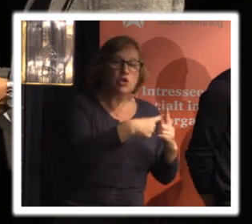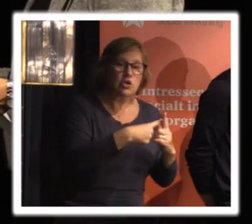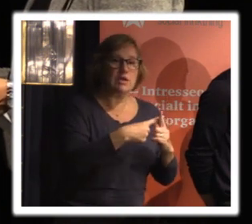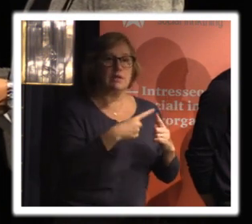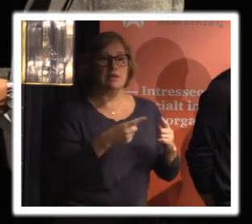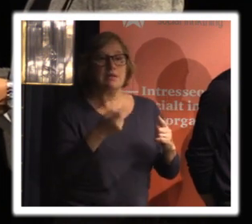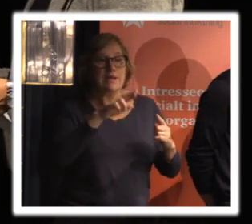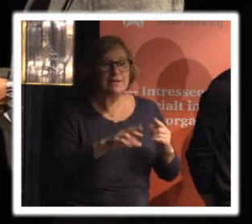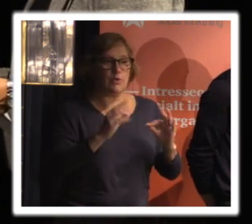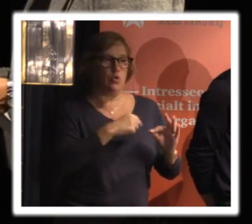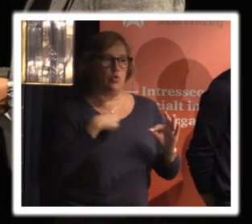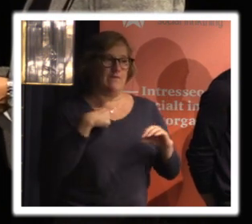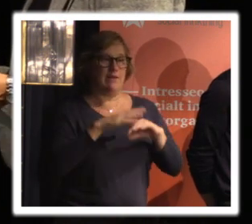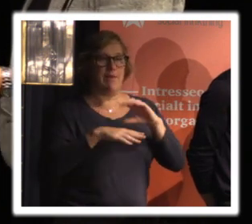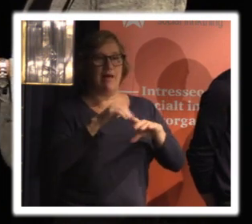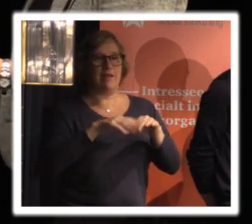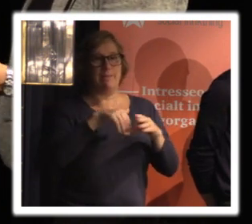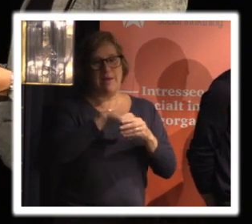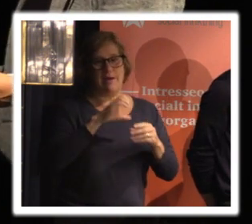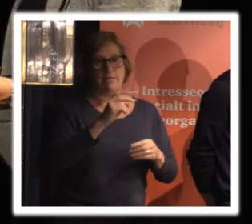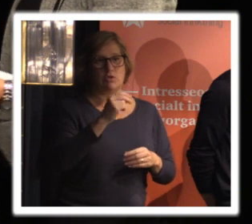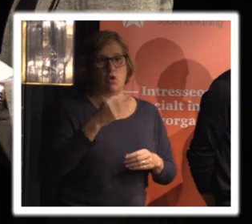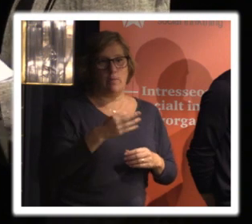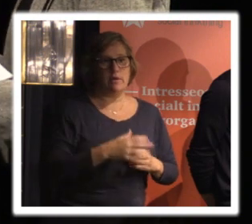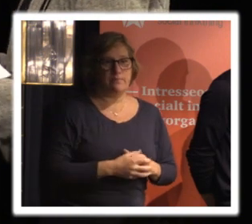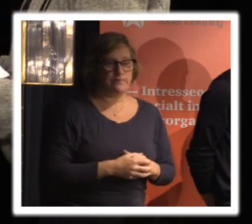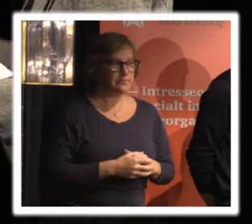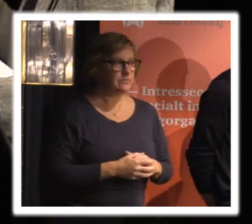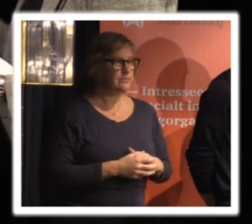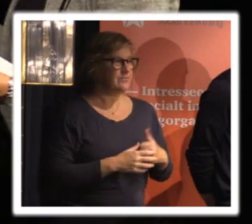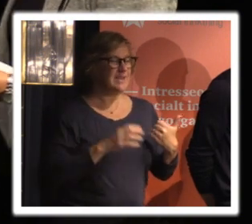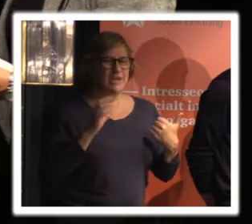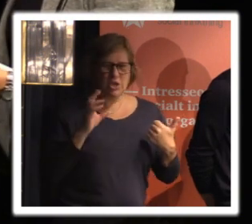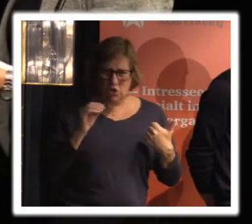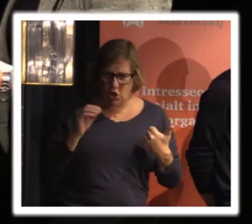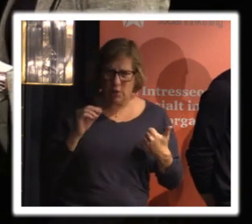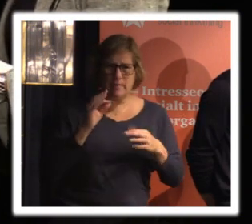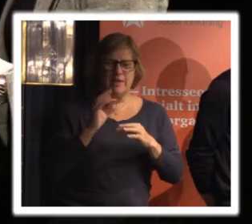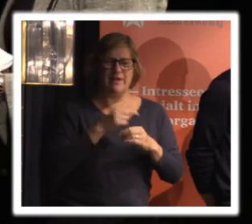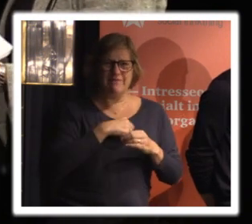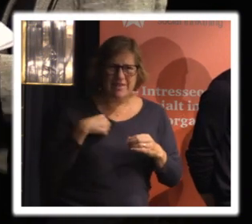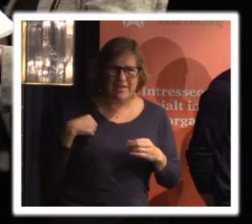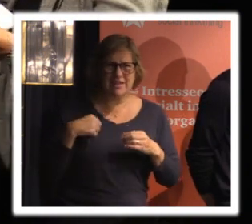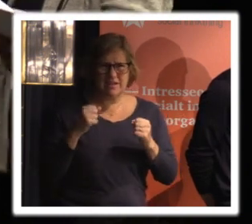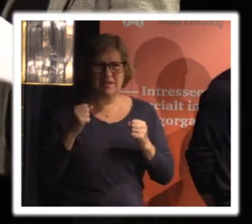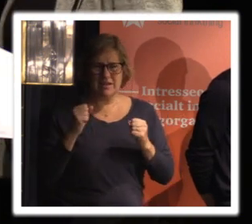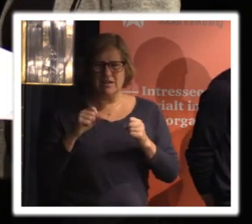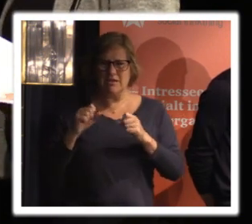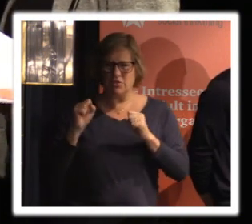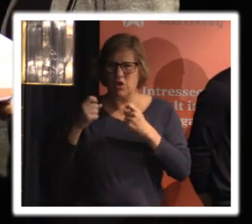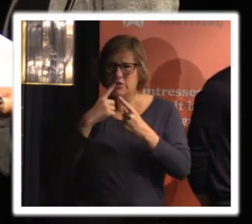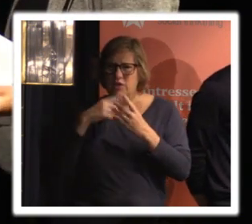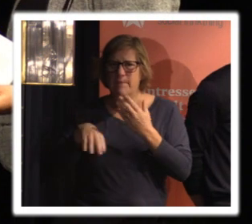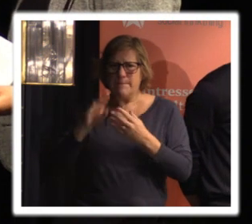medlemskapet är ett sådant exempel men vi kommer tillbaka till det här lite med vilket stöd vi ska kräva om vi ska